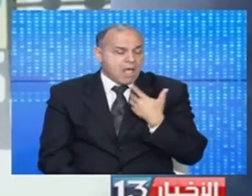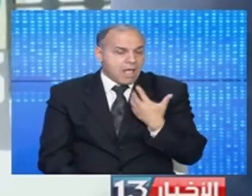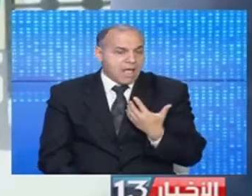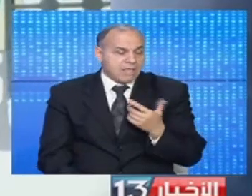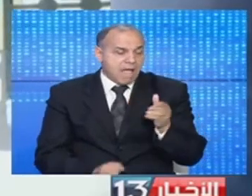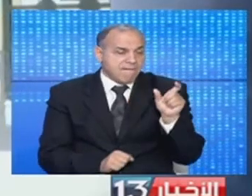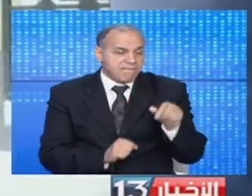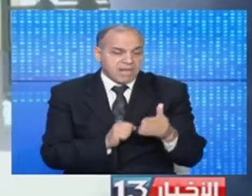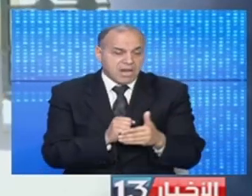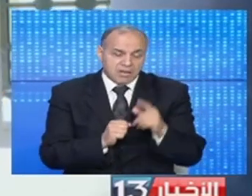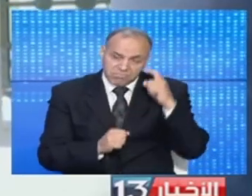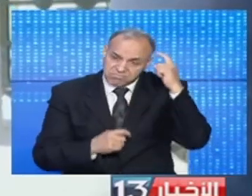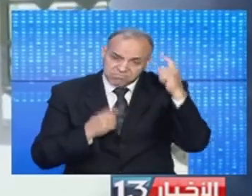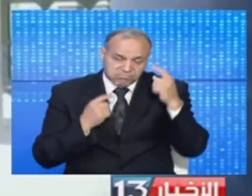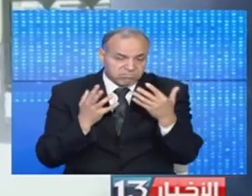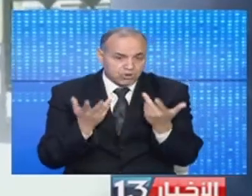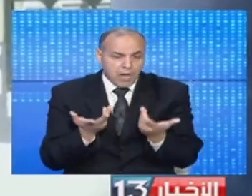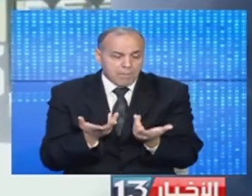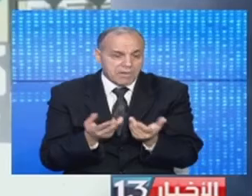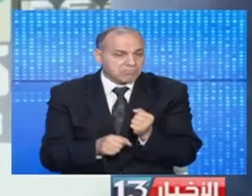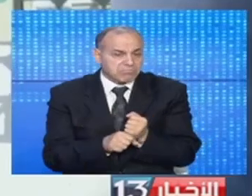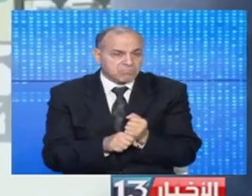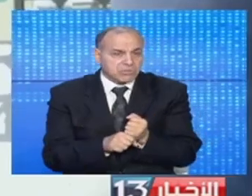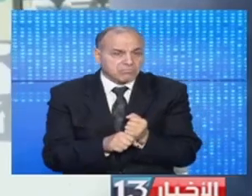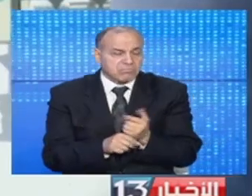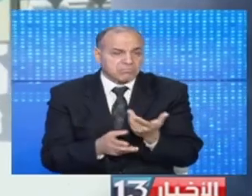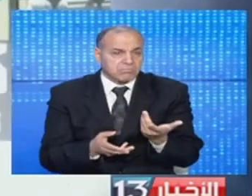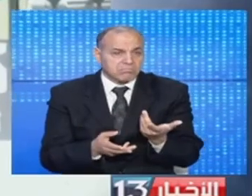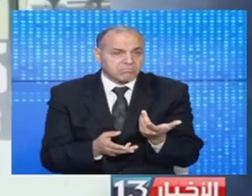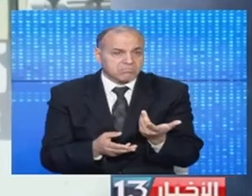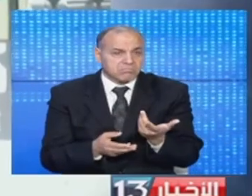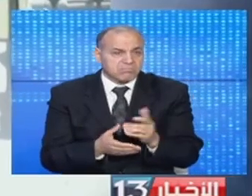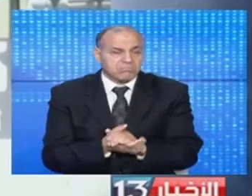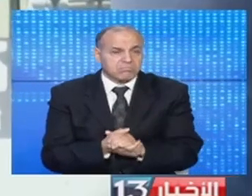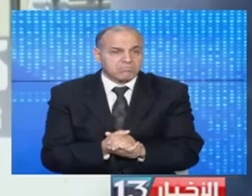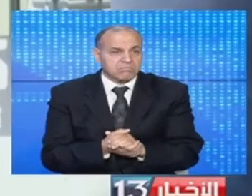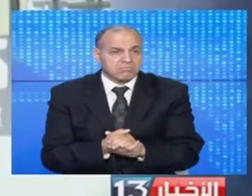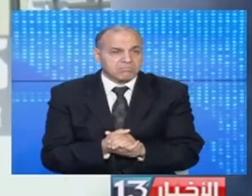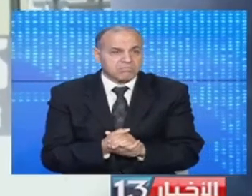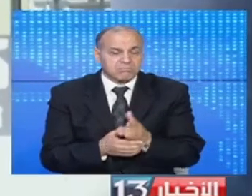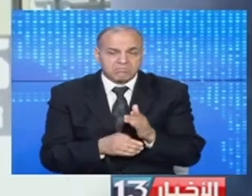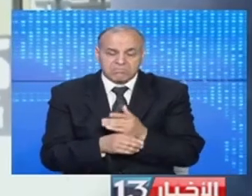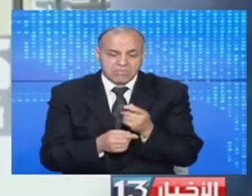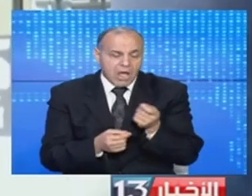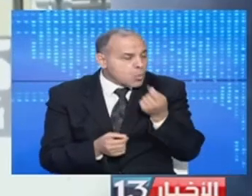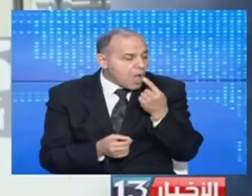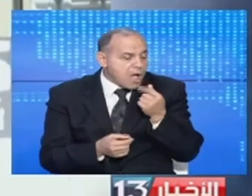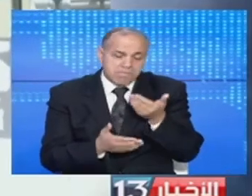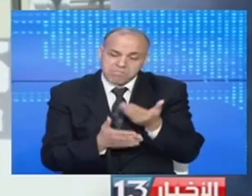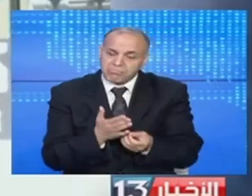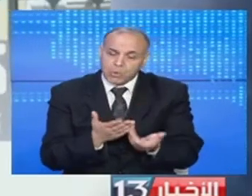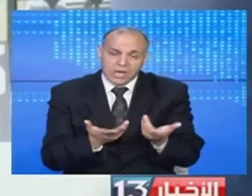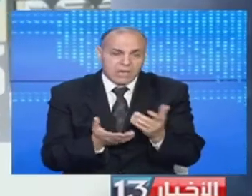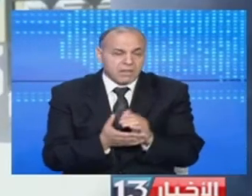الفلاح في حيرة معناها من عدم وضع توفر الأسمدة هذه بالأخص مادة